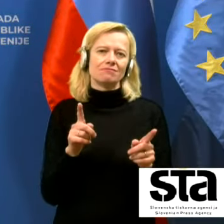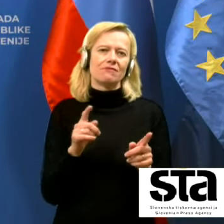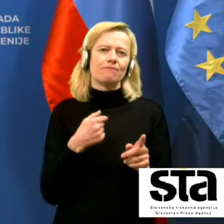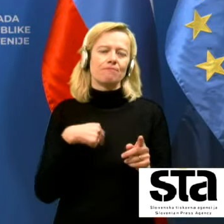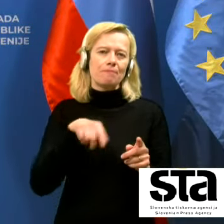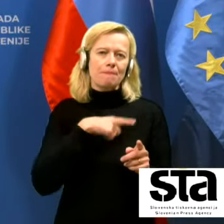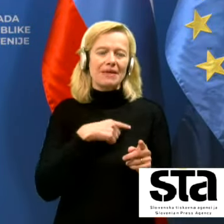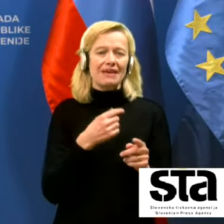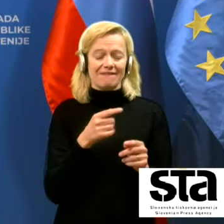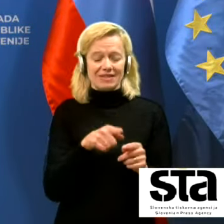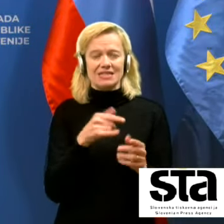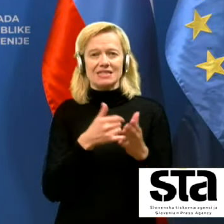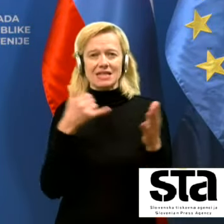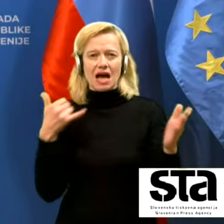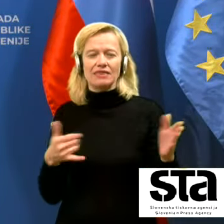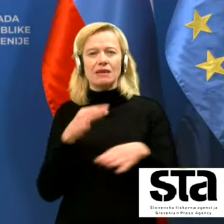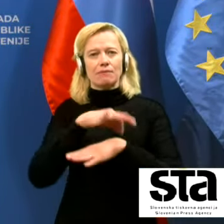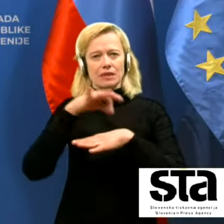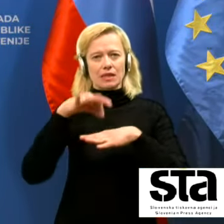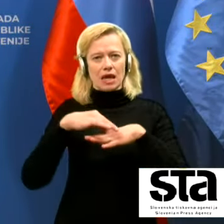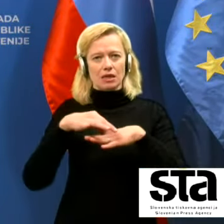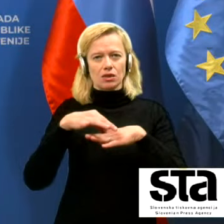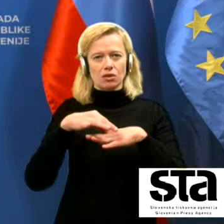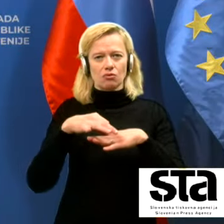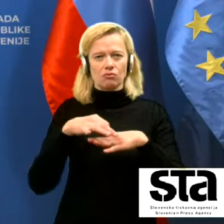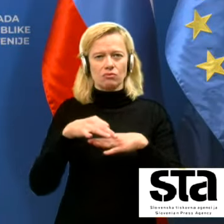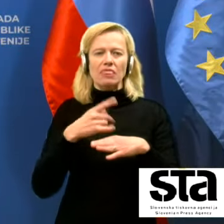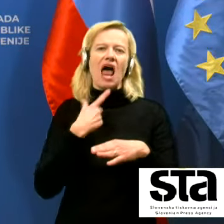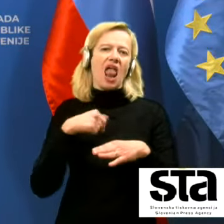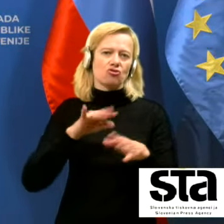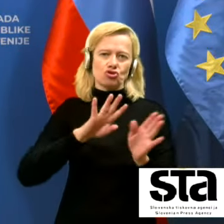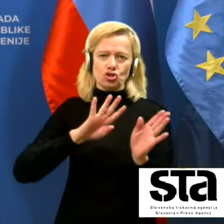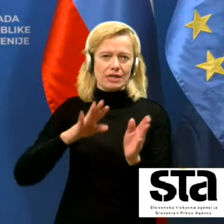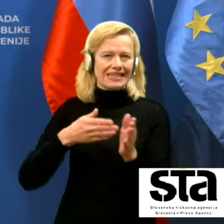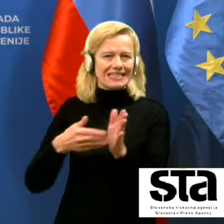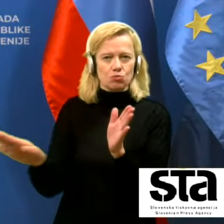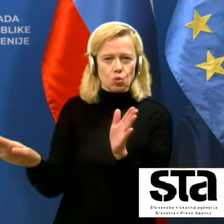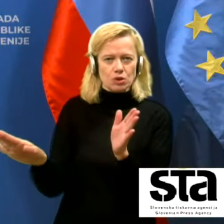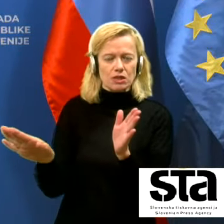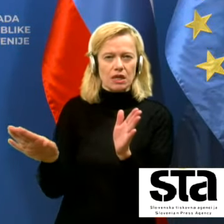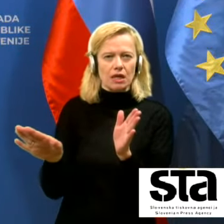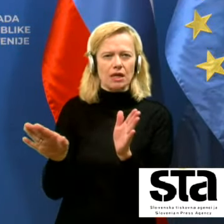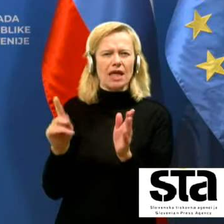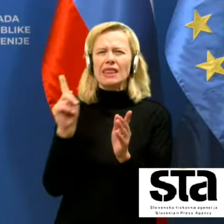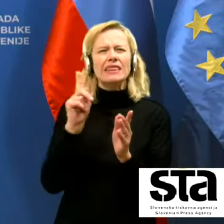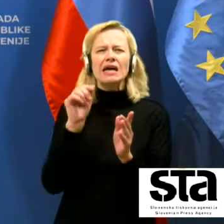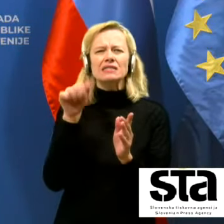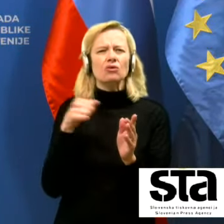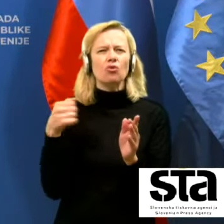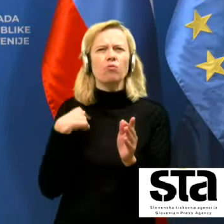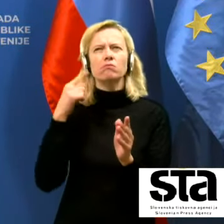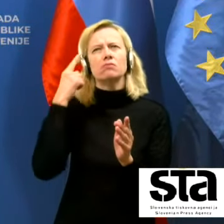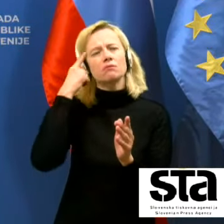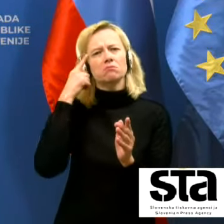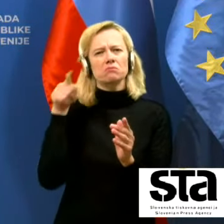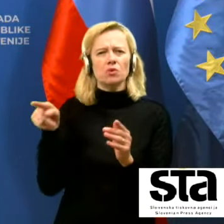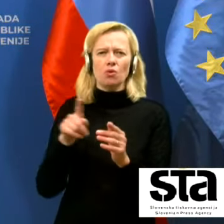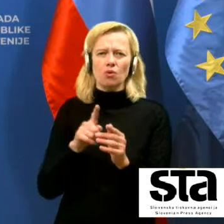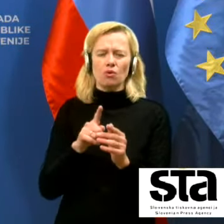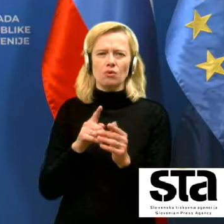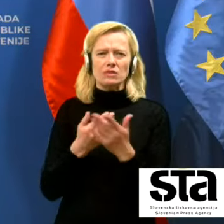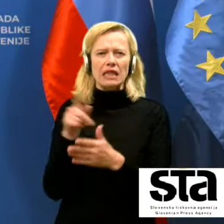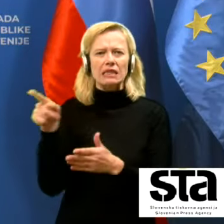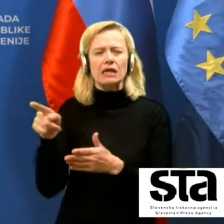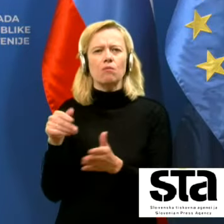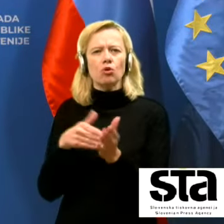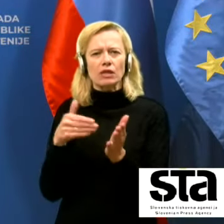v tem zadnjem tednu, v tem delu, namerno izpustili, ne zato, ker ne bi razmišljali o tem, da je za njih to potrebno in